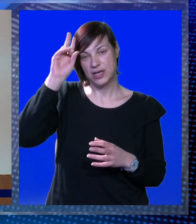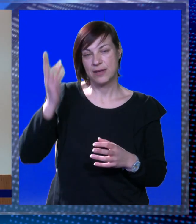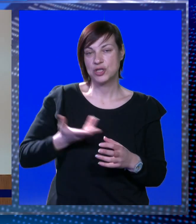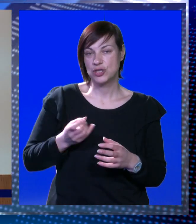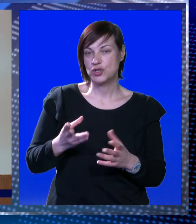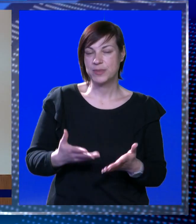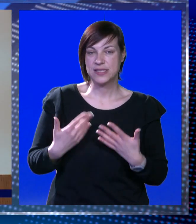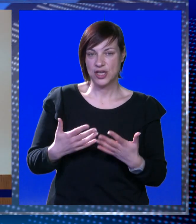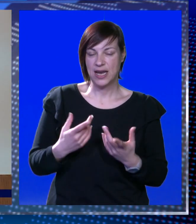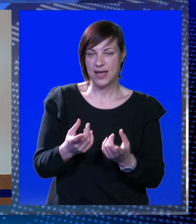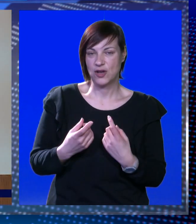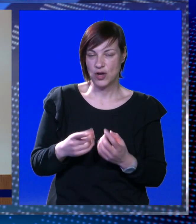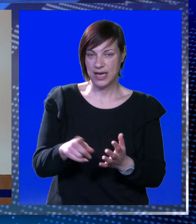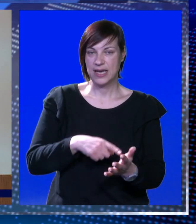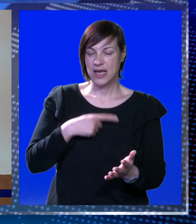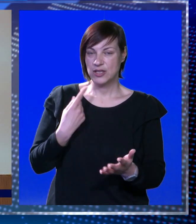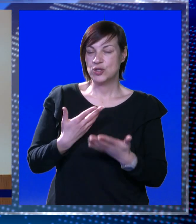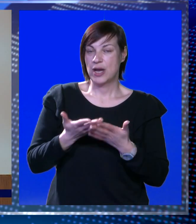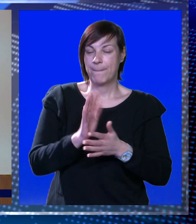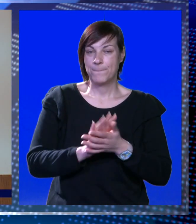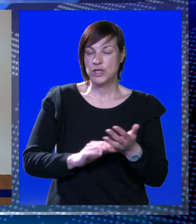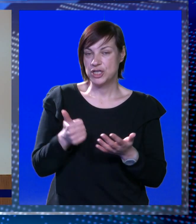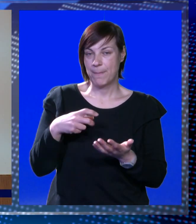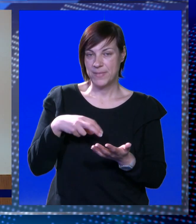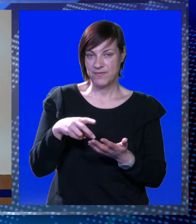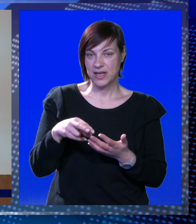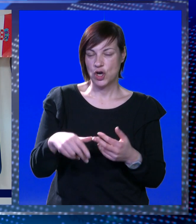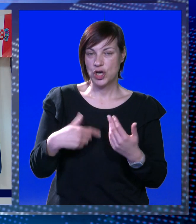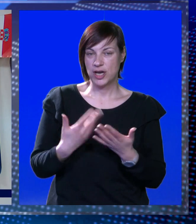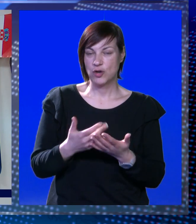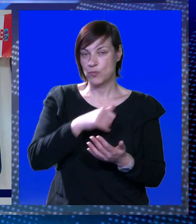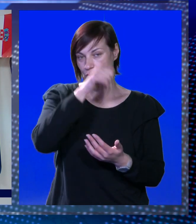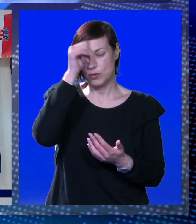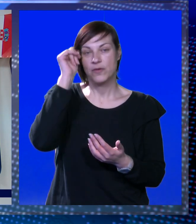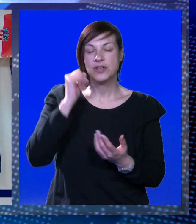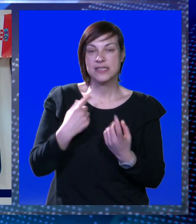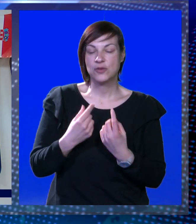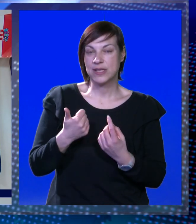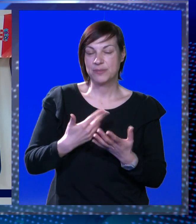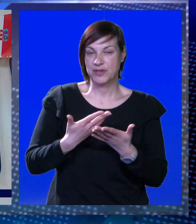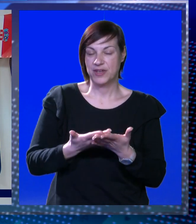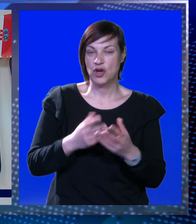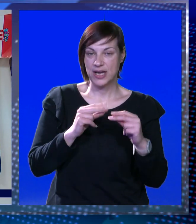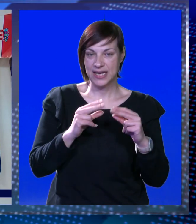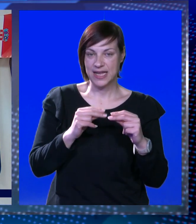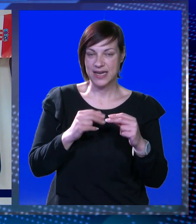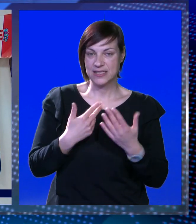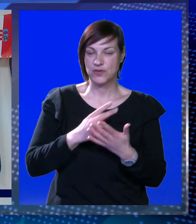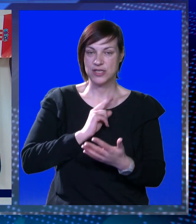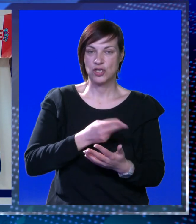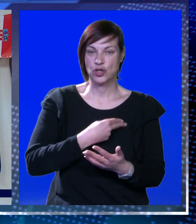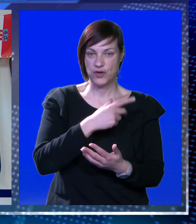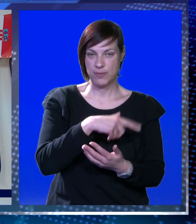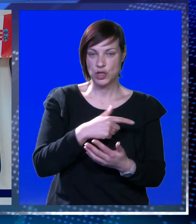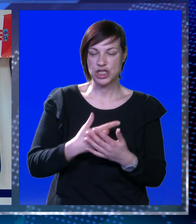ne može doći brzo i lako, ali i najduže putovanje počinje prvim korakom. U ovoj situaciji prvi se korak odnosi na razgovor s